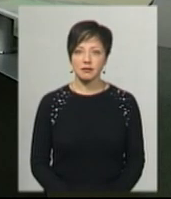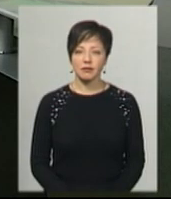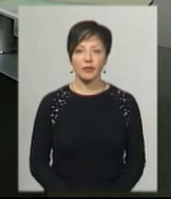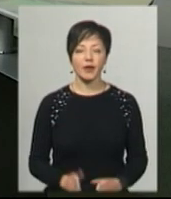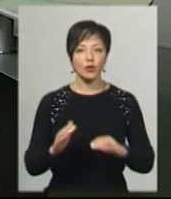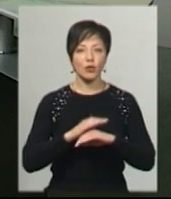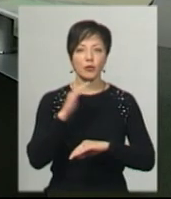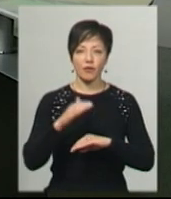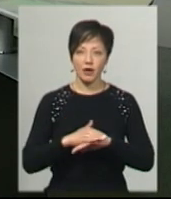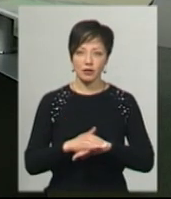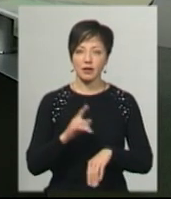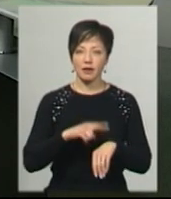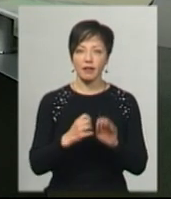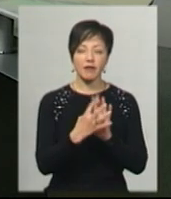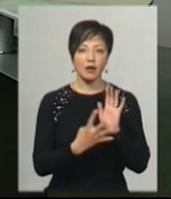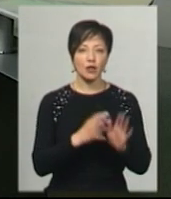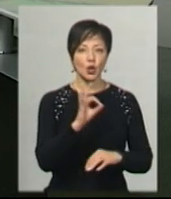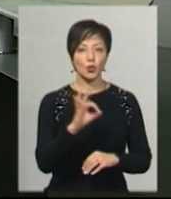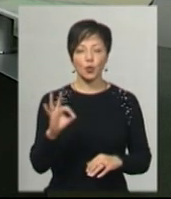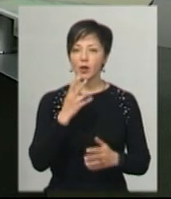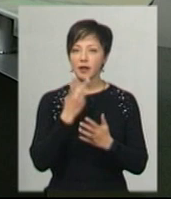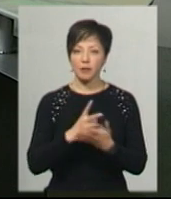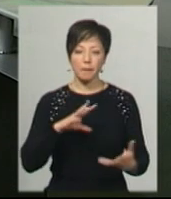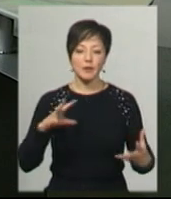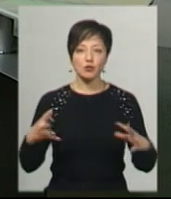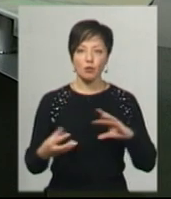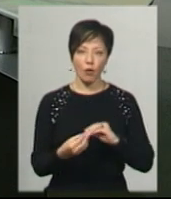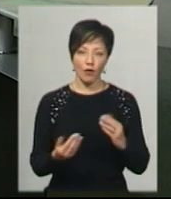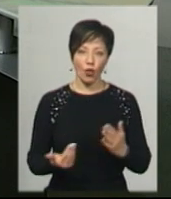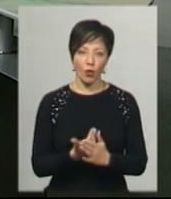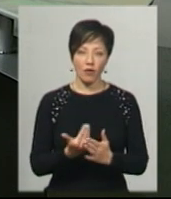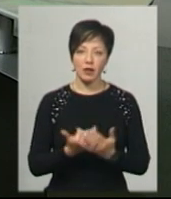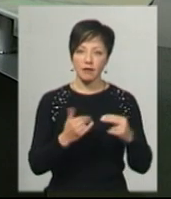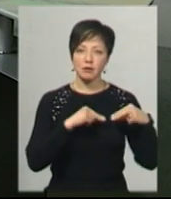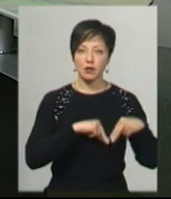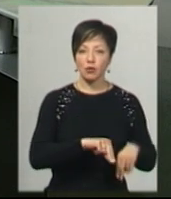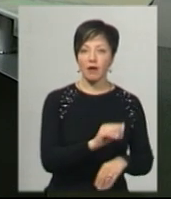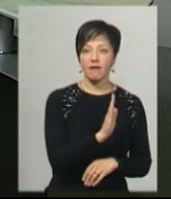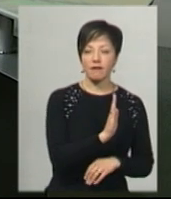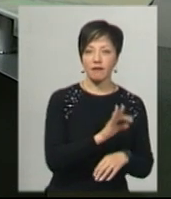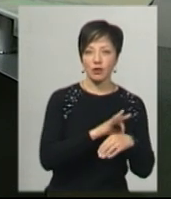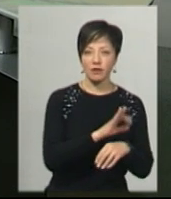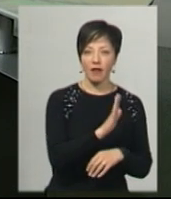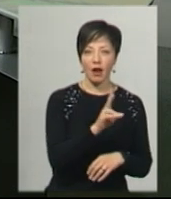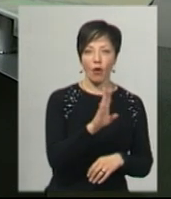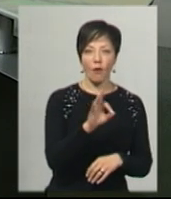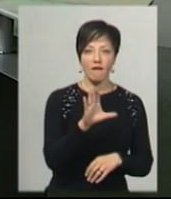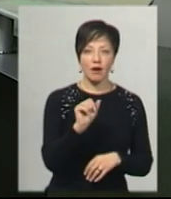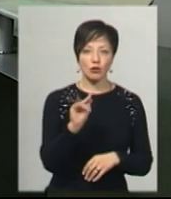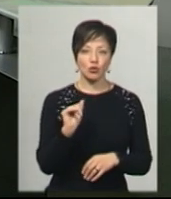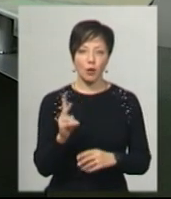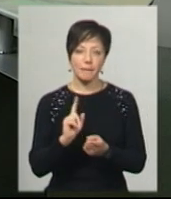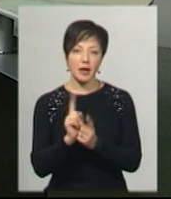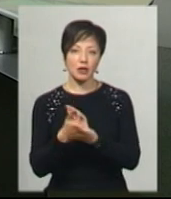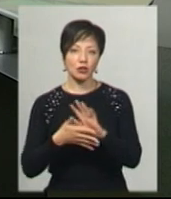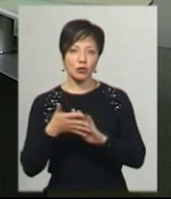Доброго вечора на годиннику 19.00. Ви дивитесь підсумковий випуск новин. У студії для вас працює ведуча Валерія Ковальчук. На жест в